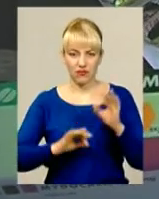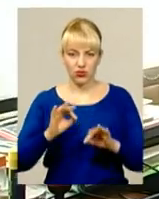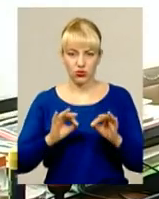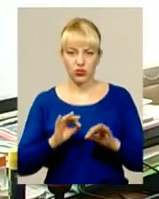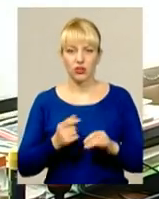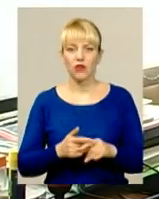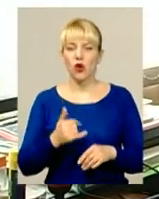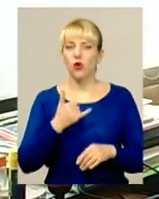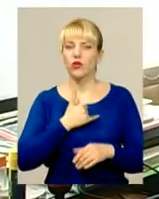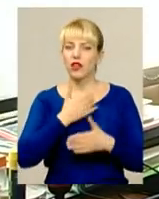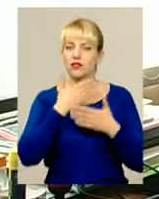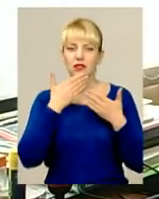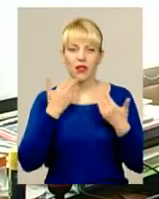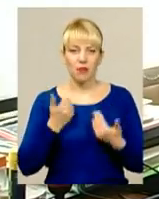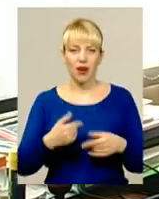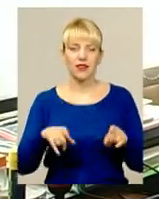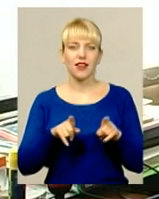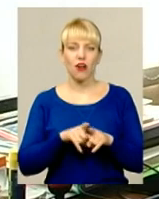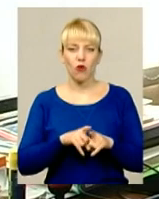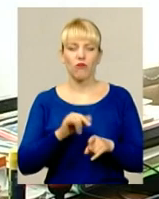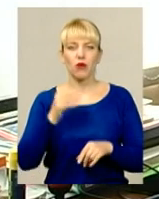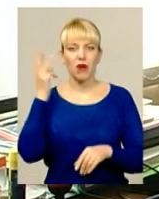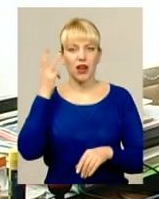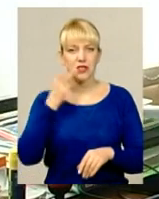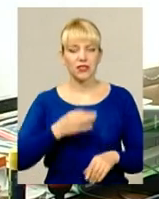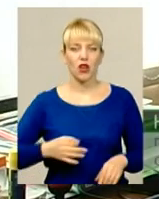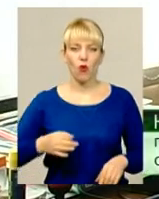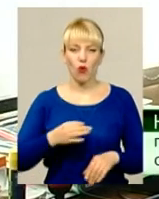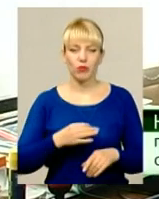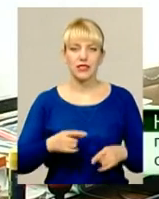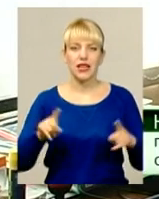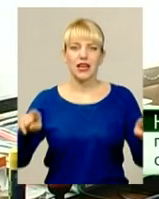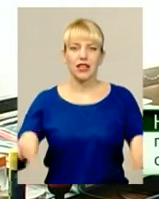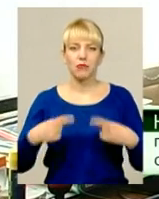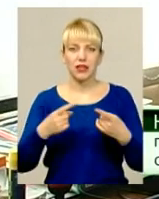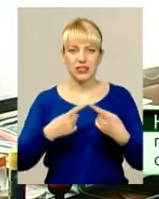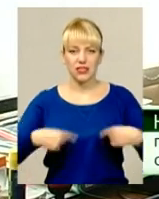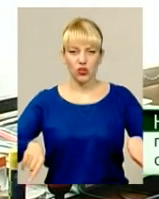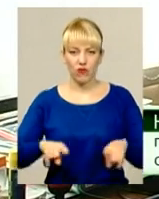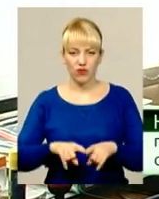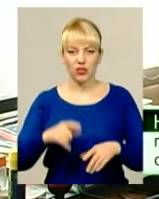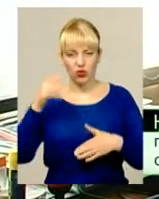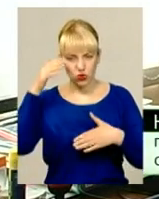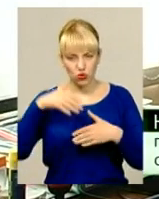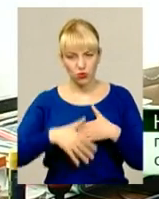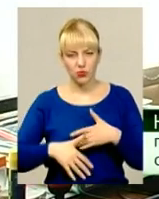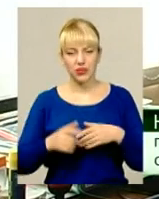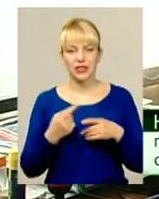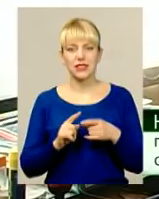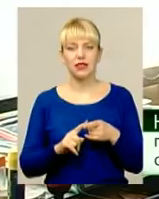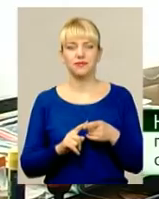медики. У нас немає такого в Хмельницькій області реабілітаційного відділення. Розумієте, це є